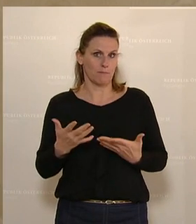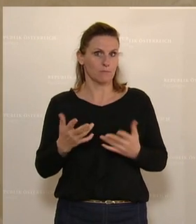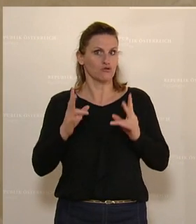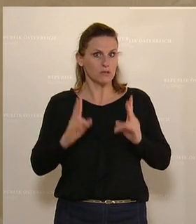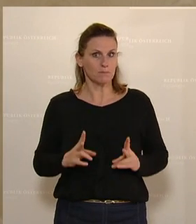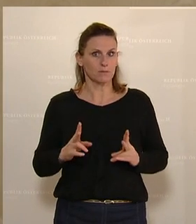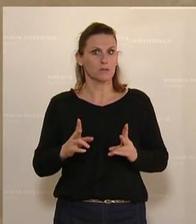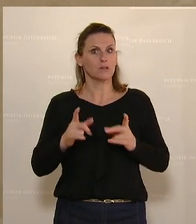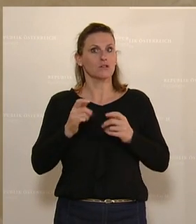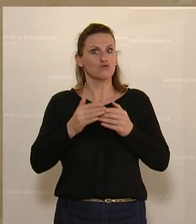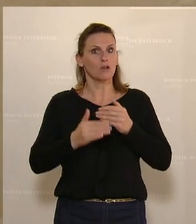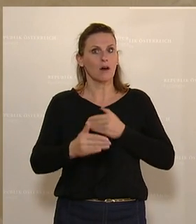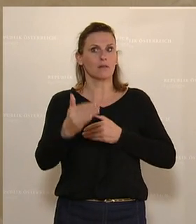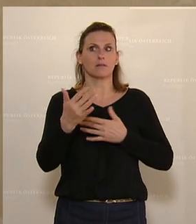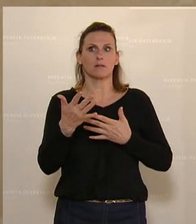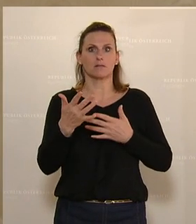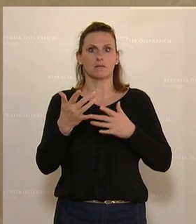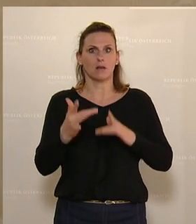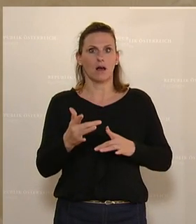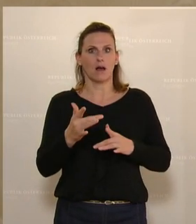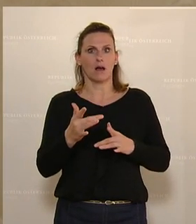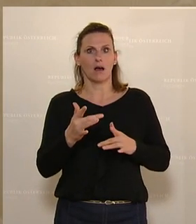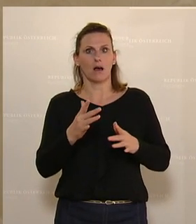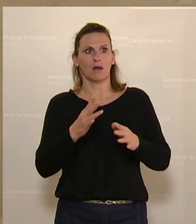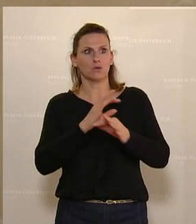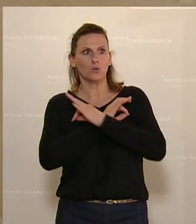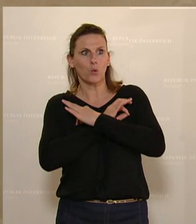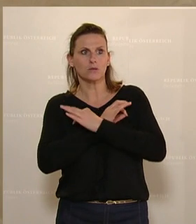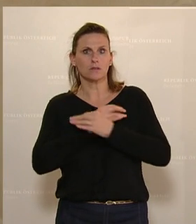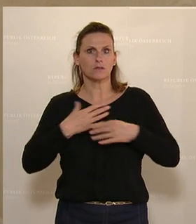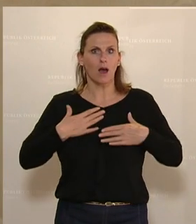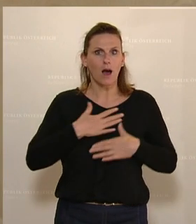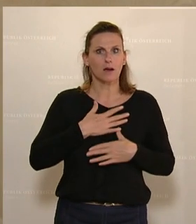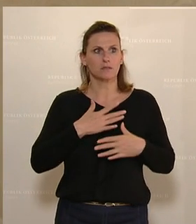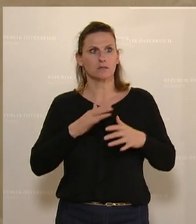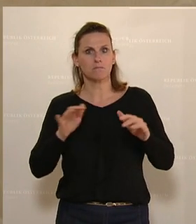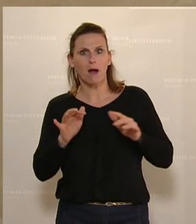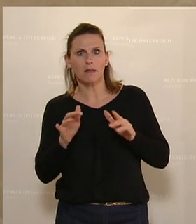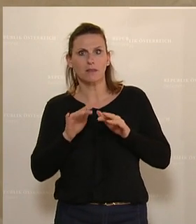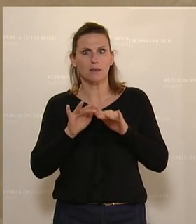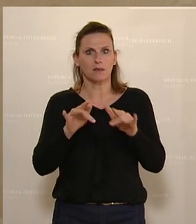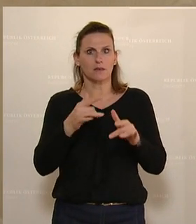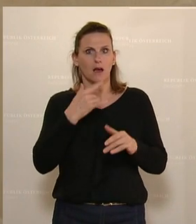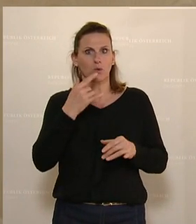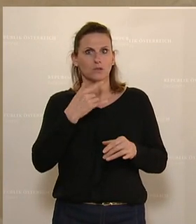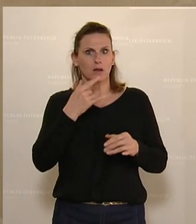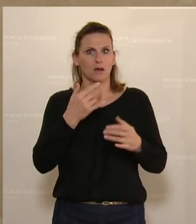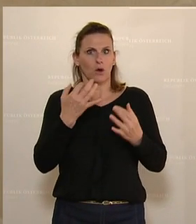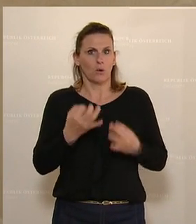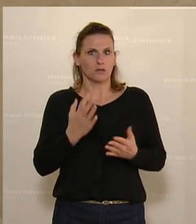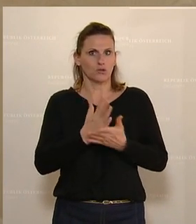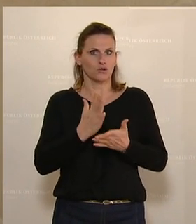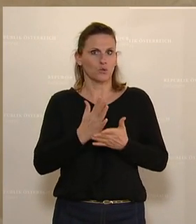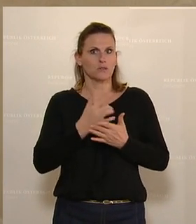gestartet eben mit dem ominösen Todesangst- und Panikmodus und mit der Aussage, die war ja heute schon einige Male auch